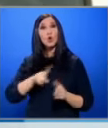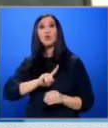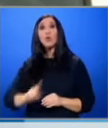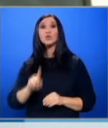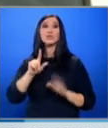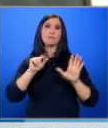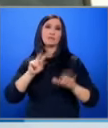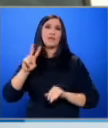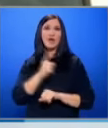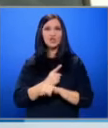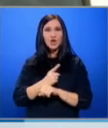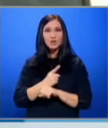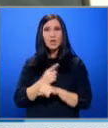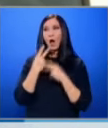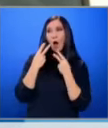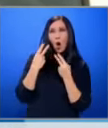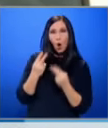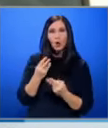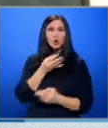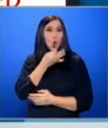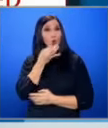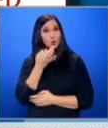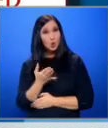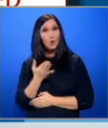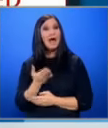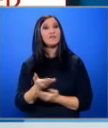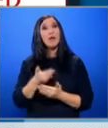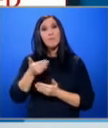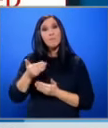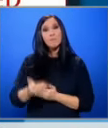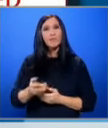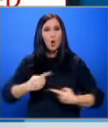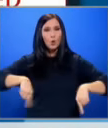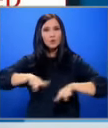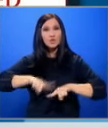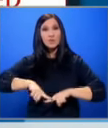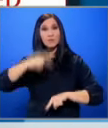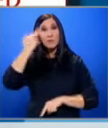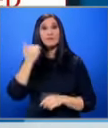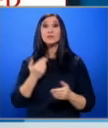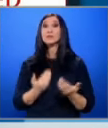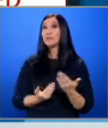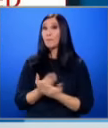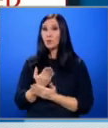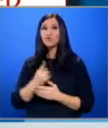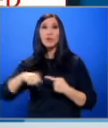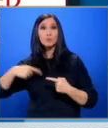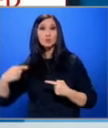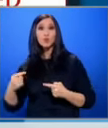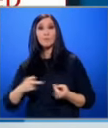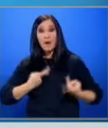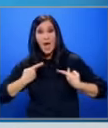часа С оглед осигуряването му пред Окръжен съд Плевен За започване на процедура по